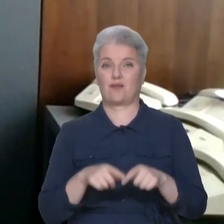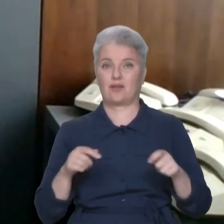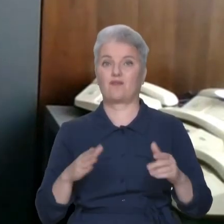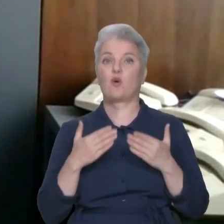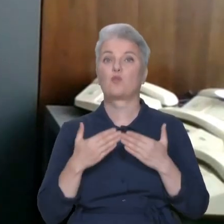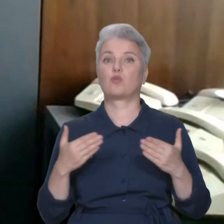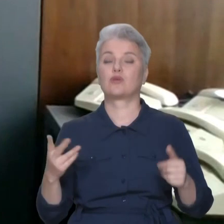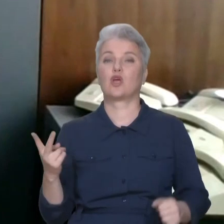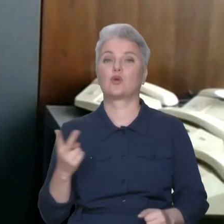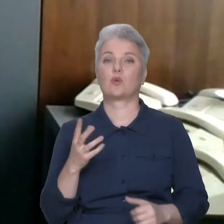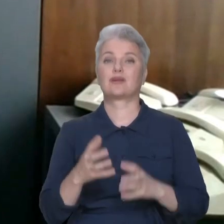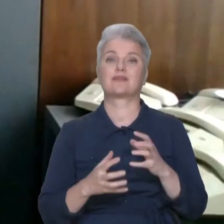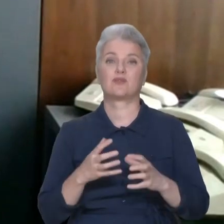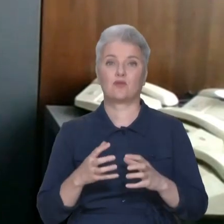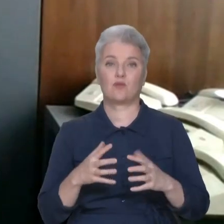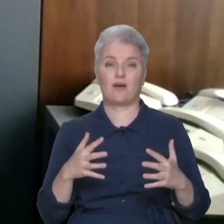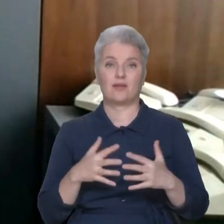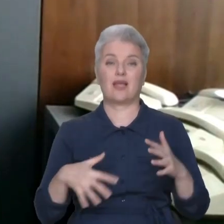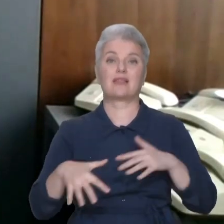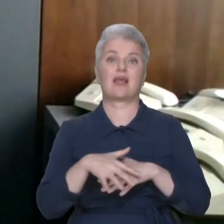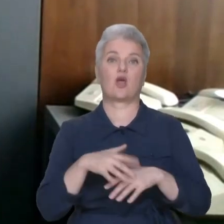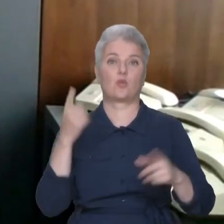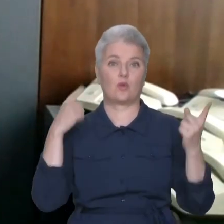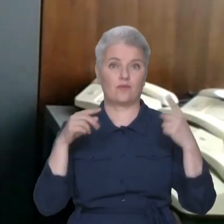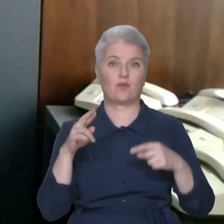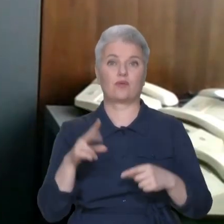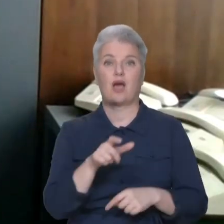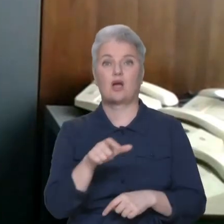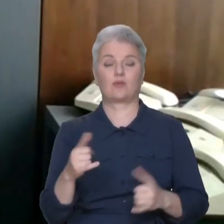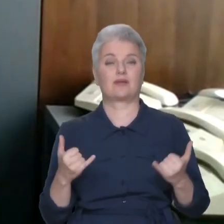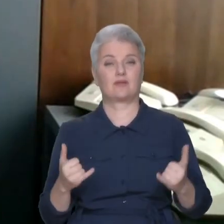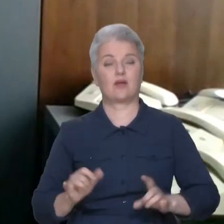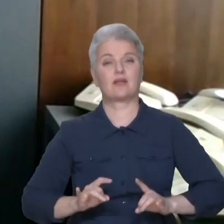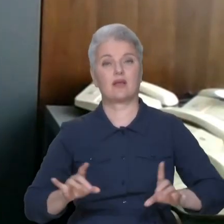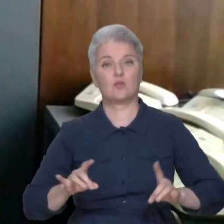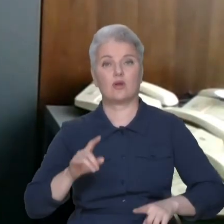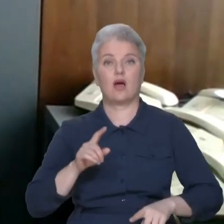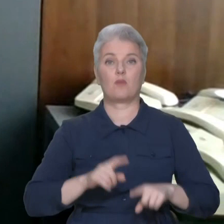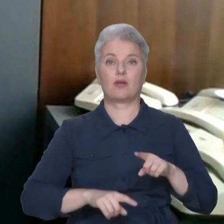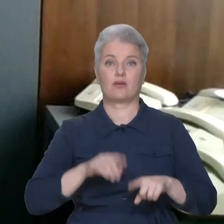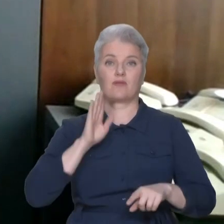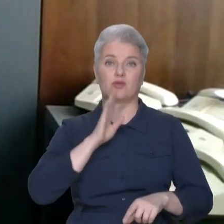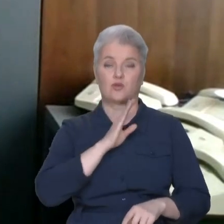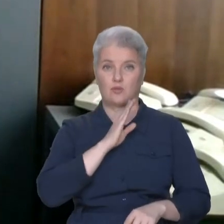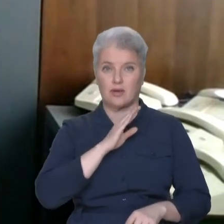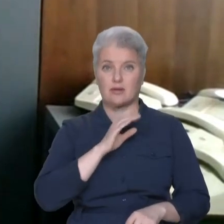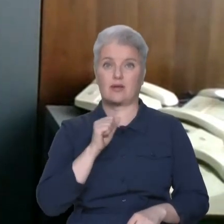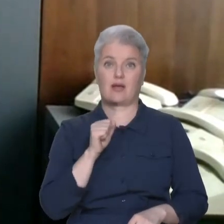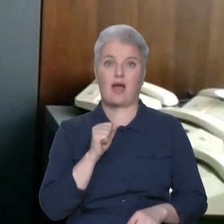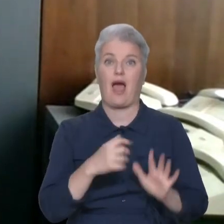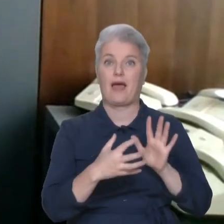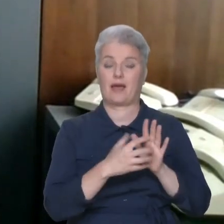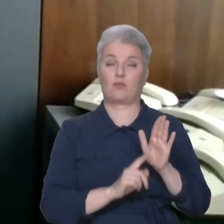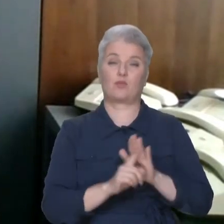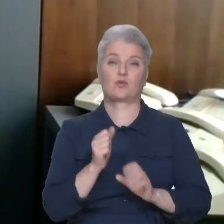Другої світової війни з народної творчісті, як люди на сьогоднішній день трактують батьківщину матері. А герб ми вже почали